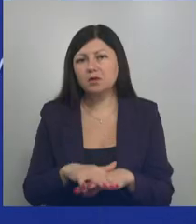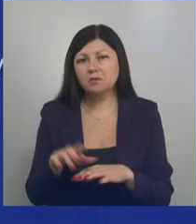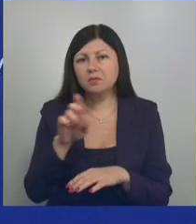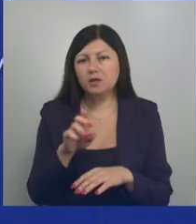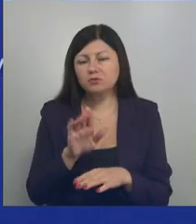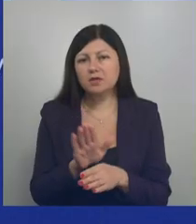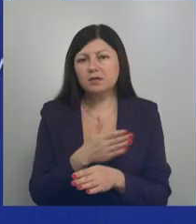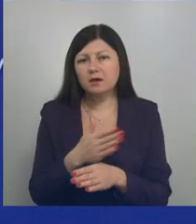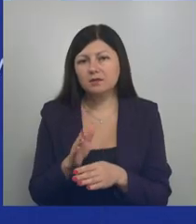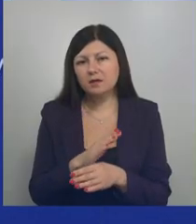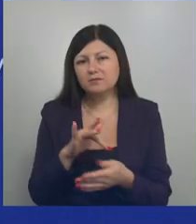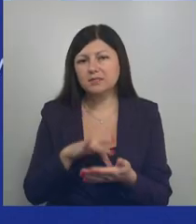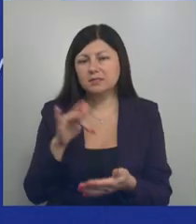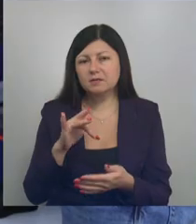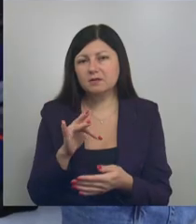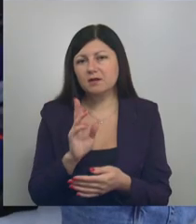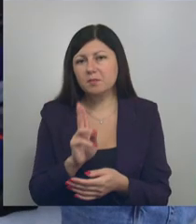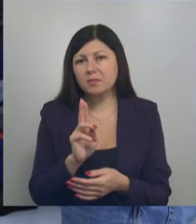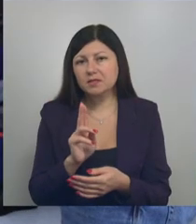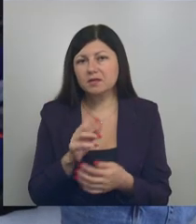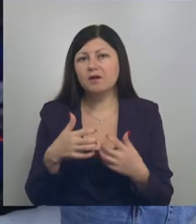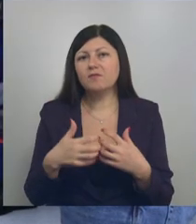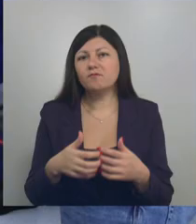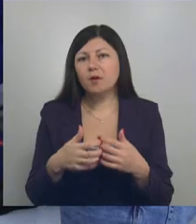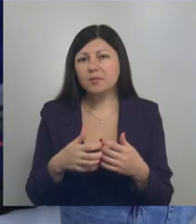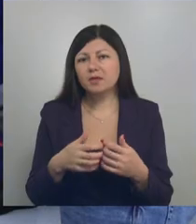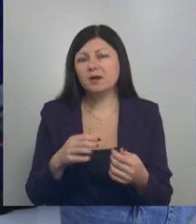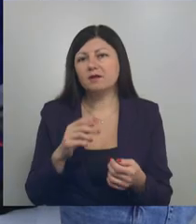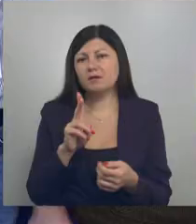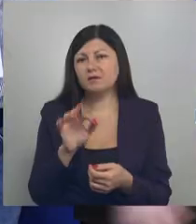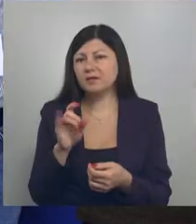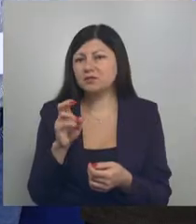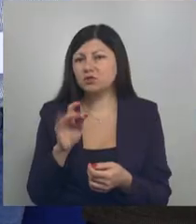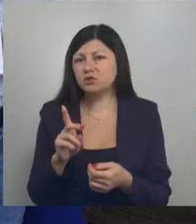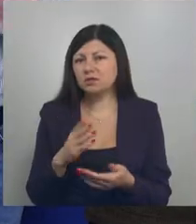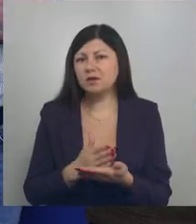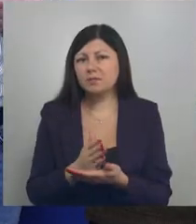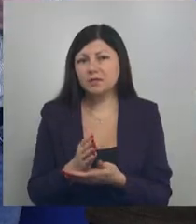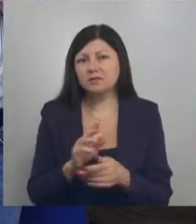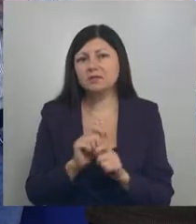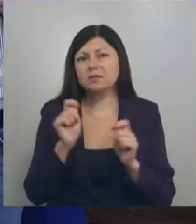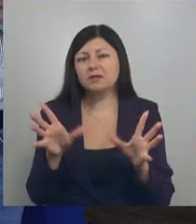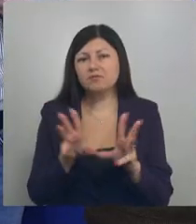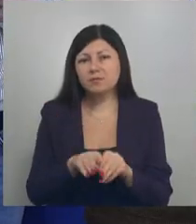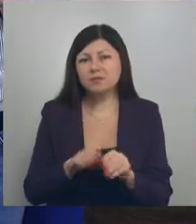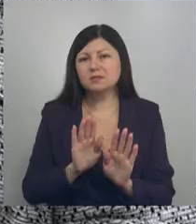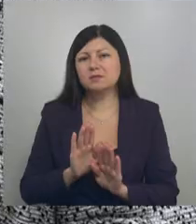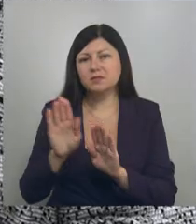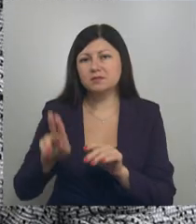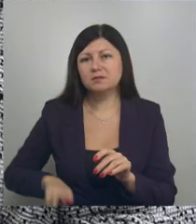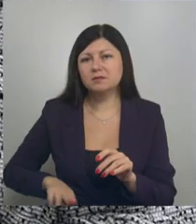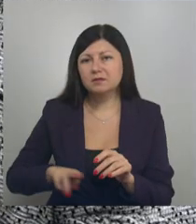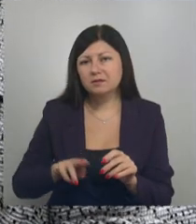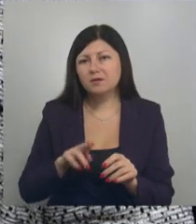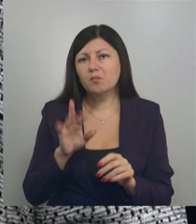регионального центра компетенции фабрика логистических процессов – первая в стране. Ее открыли вместе с заместителем директора Федерального центра